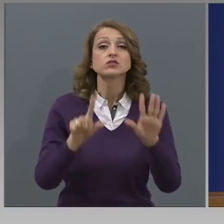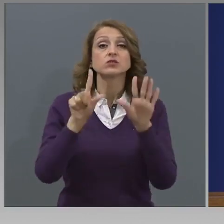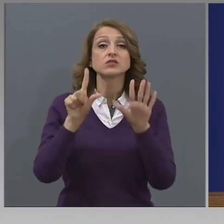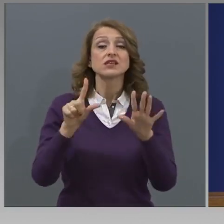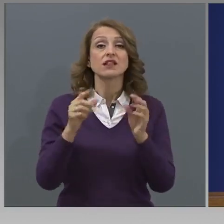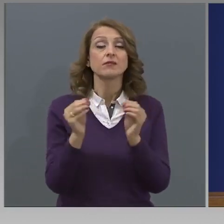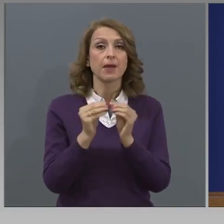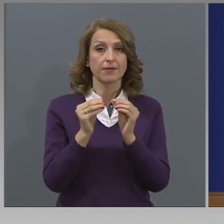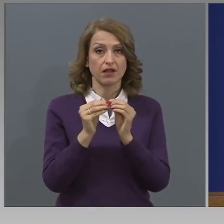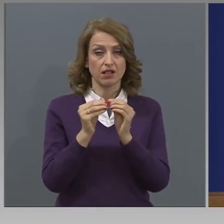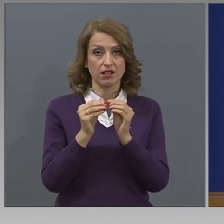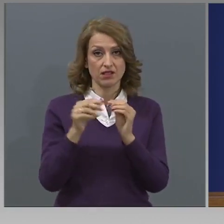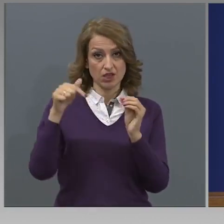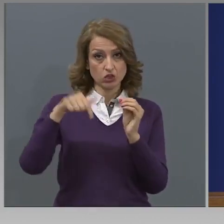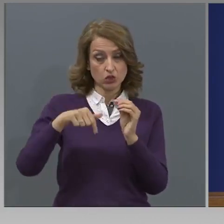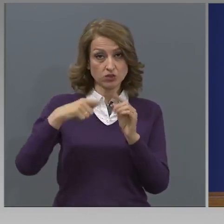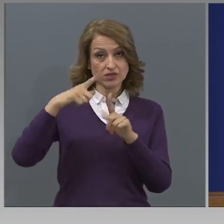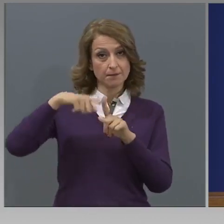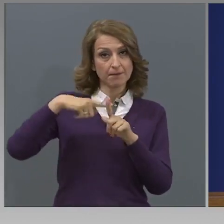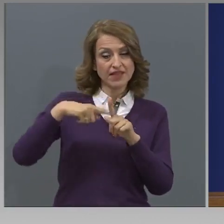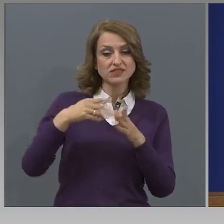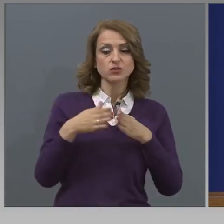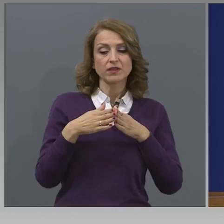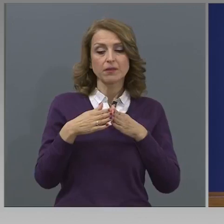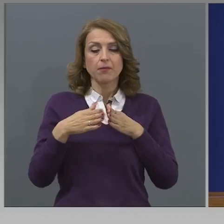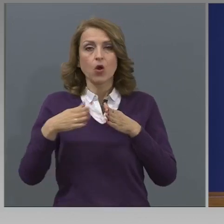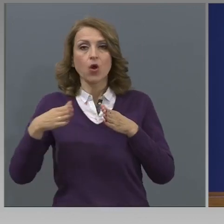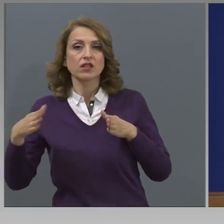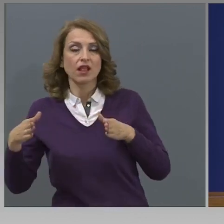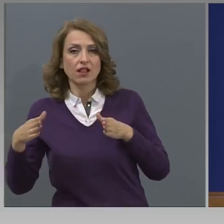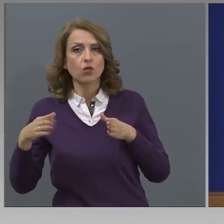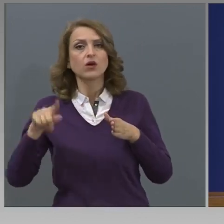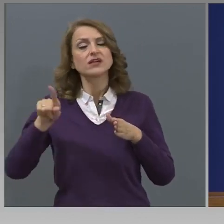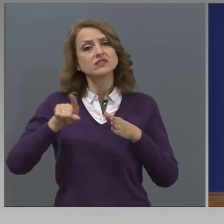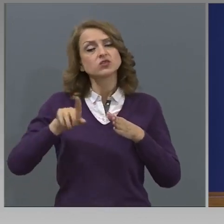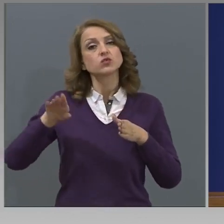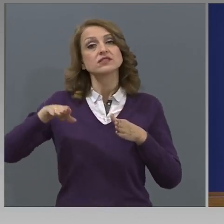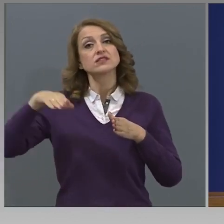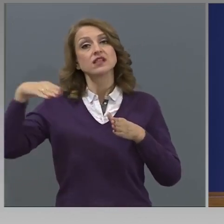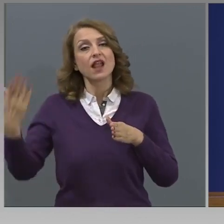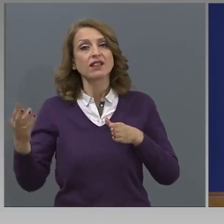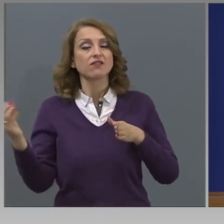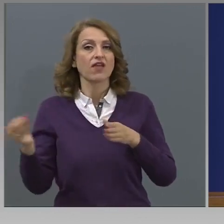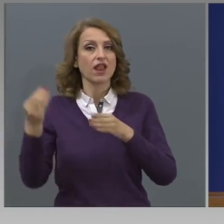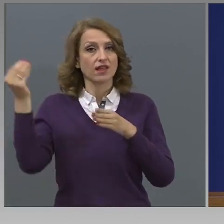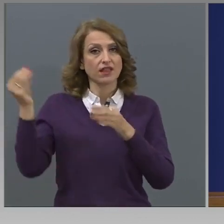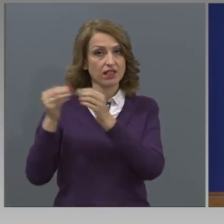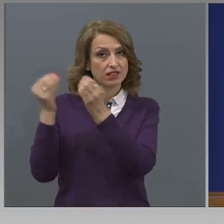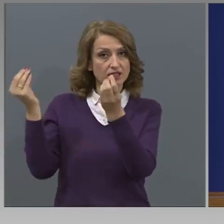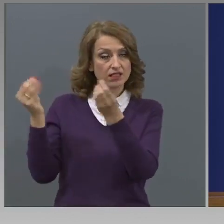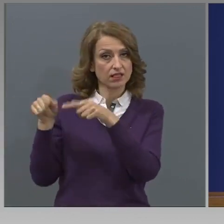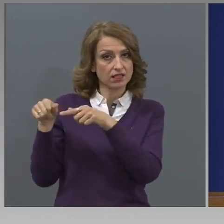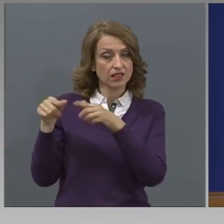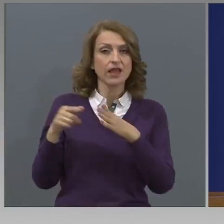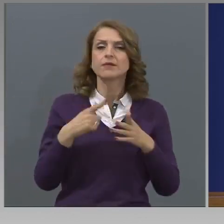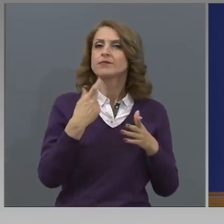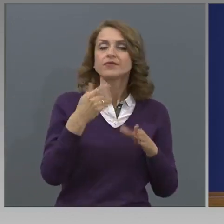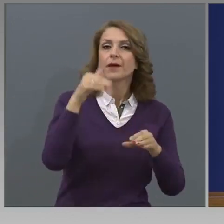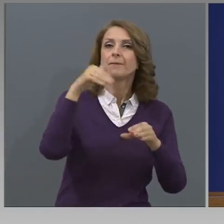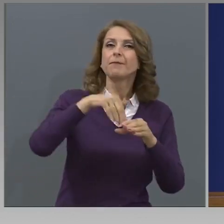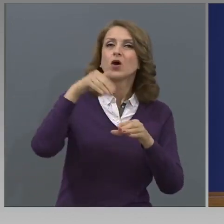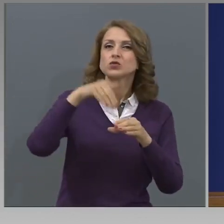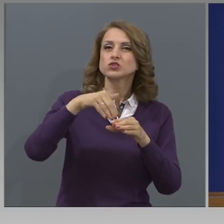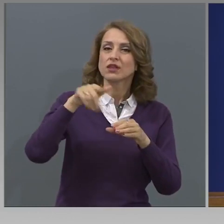месец ще бъде удължено, включително и в дните след Великден, като в почтенските станции ще бъдат